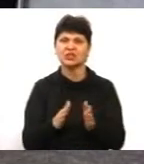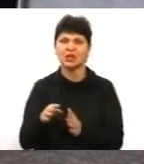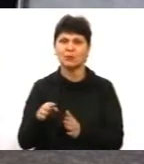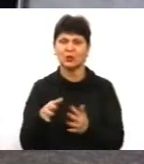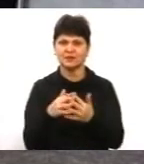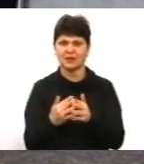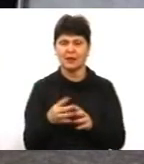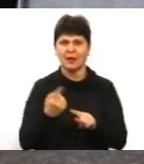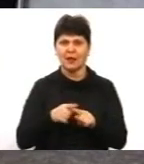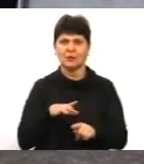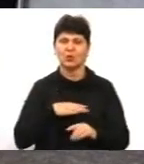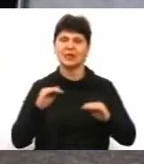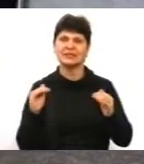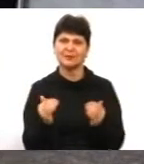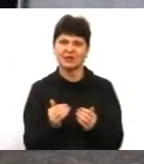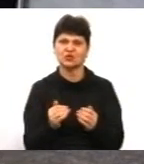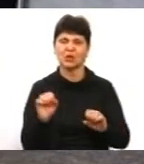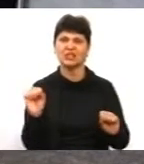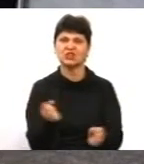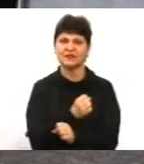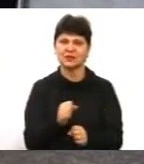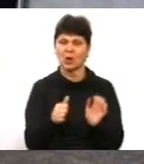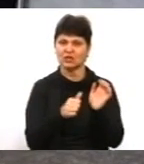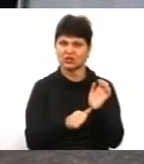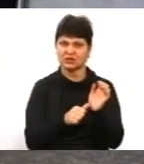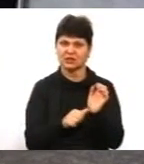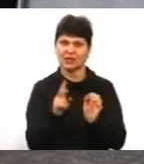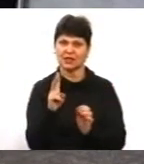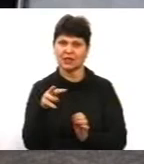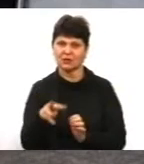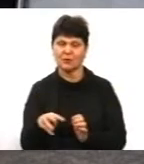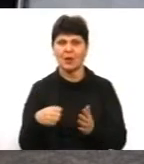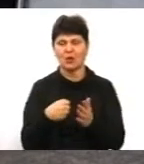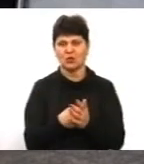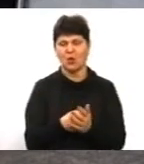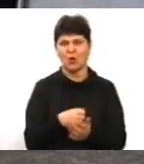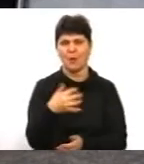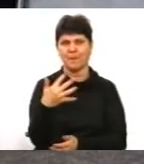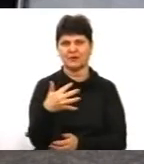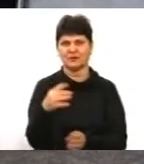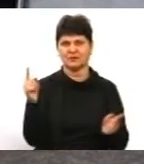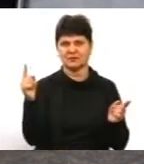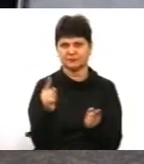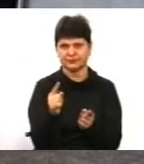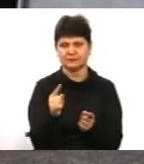було зменшено з швидкості 60 км на годину до 50 км на годину в населених пунктах.